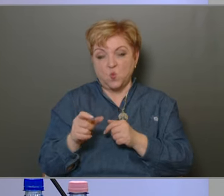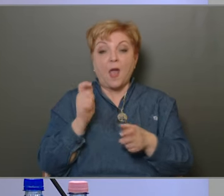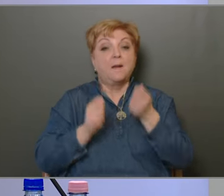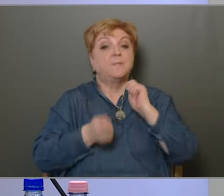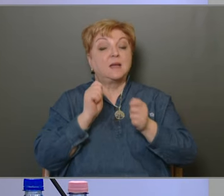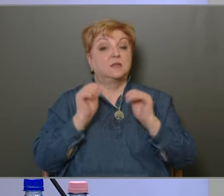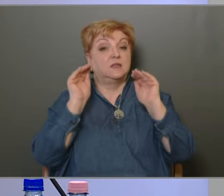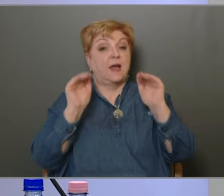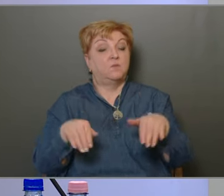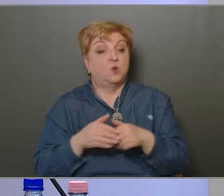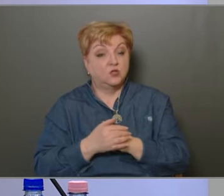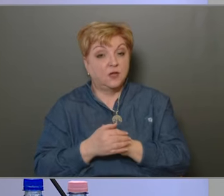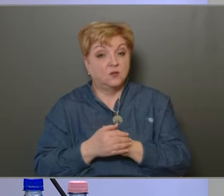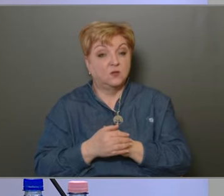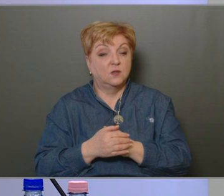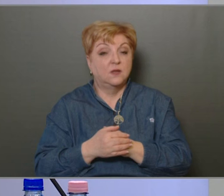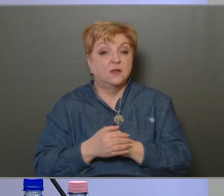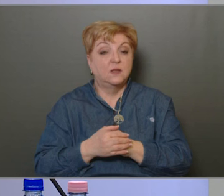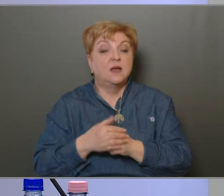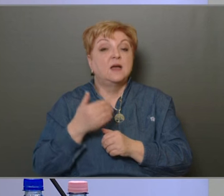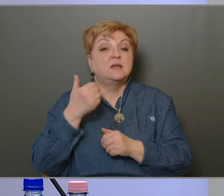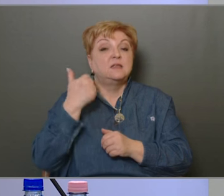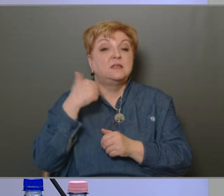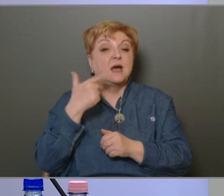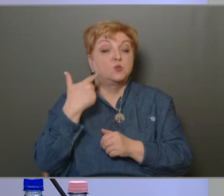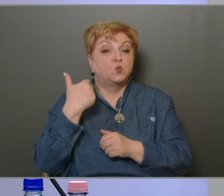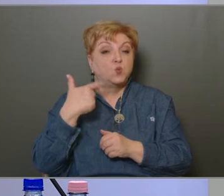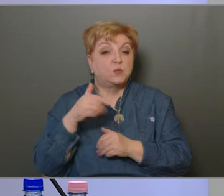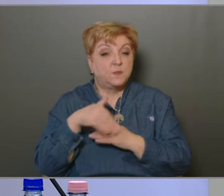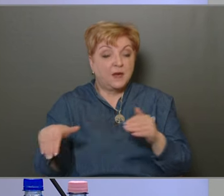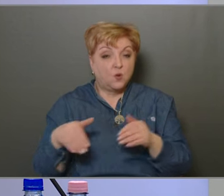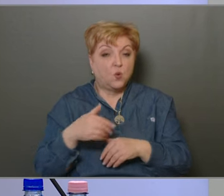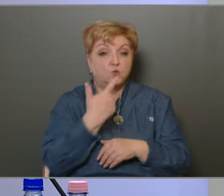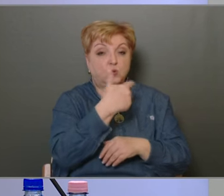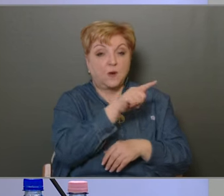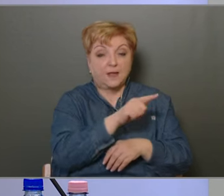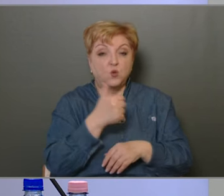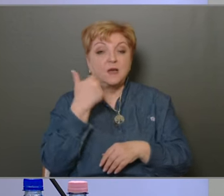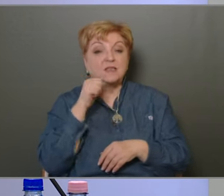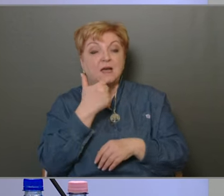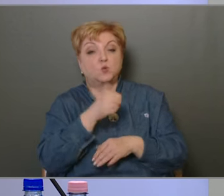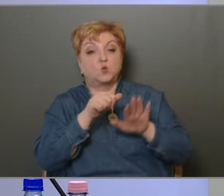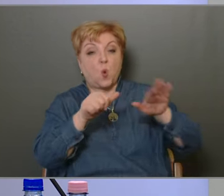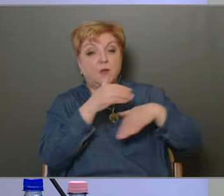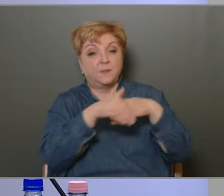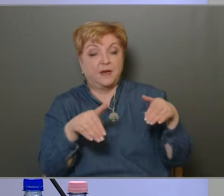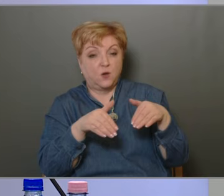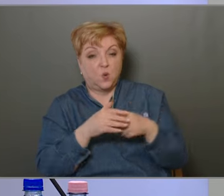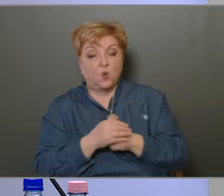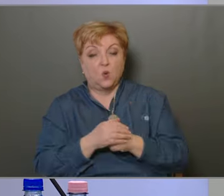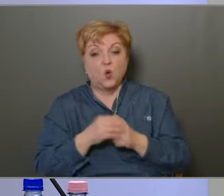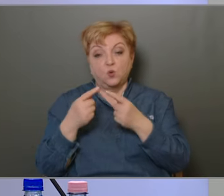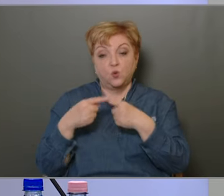pályázati támogatások 2023-ban 120 milliót, 2022-ben 126 milliót tettek ki.